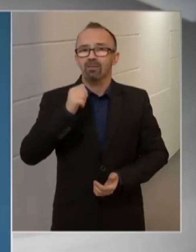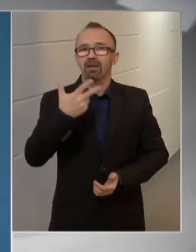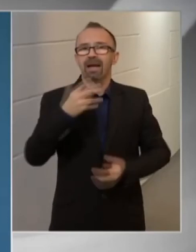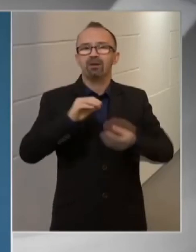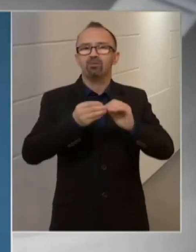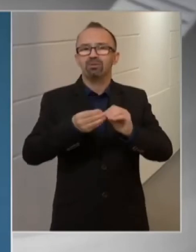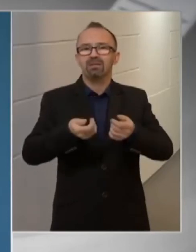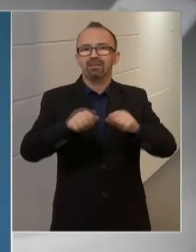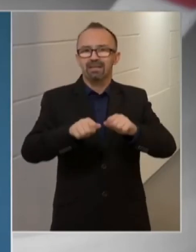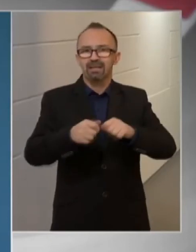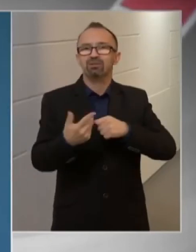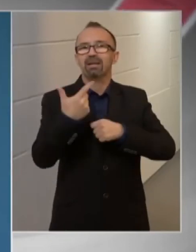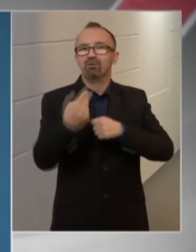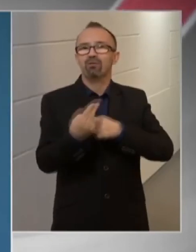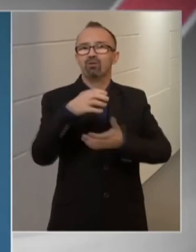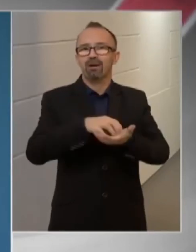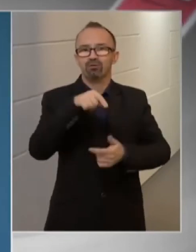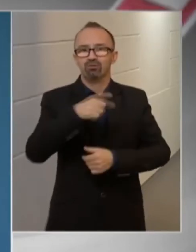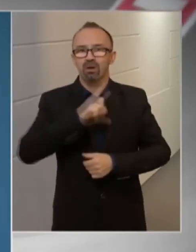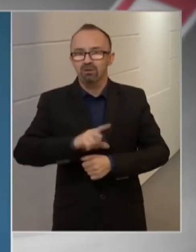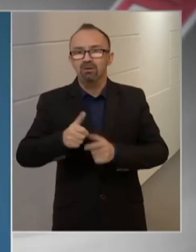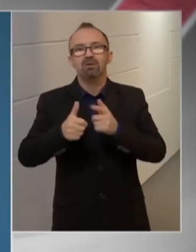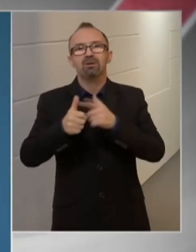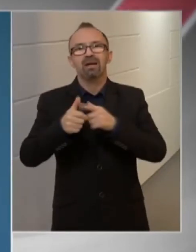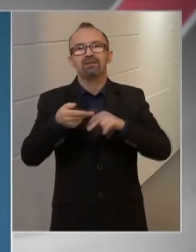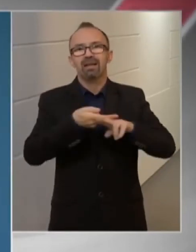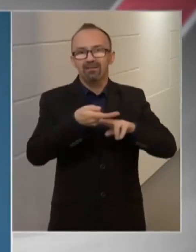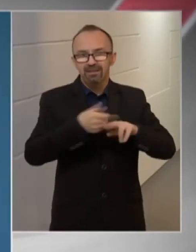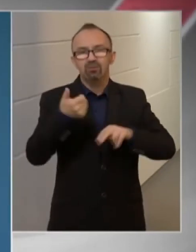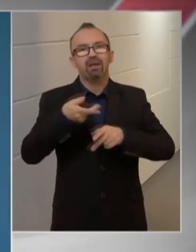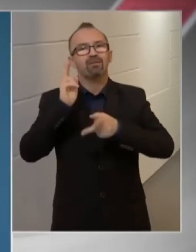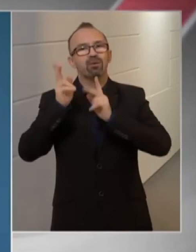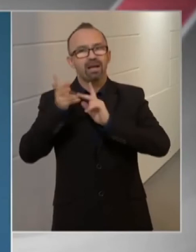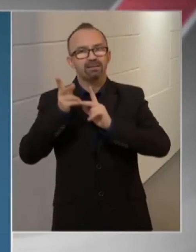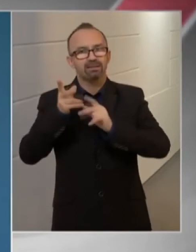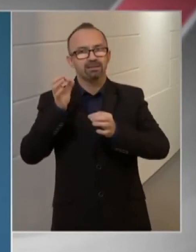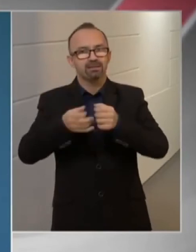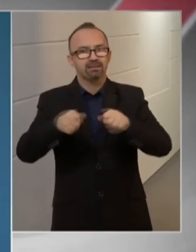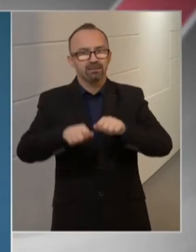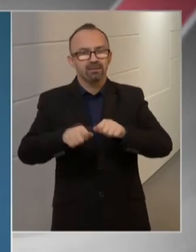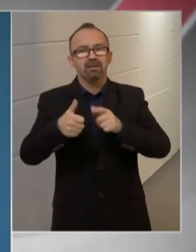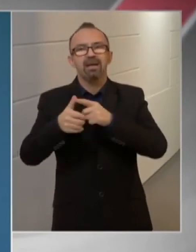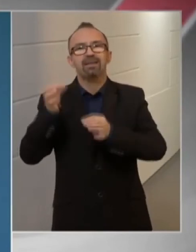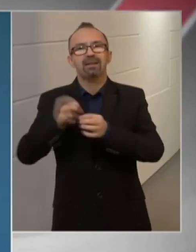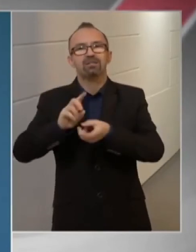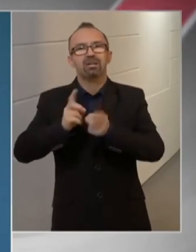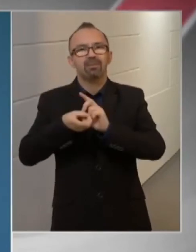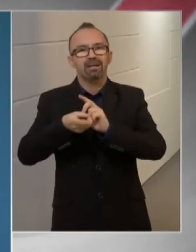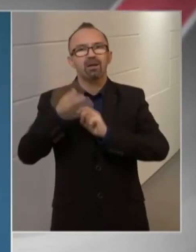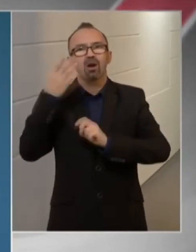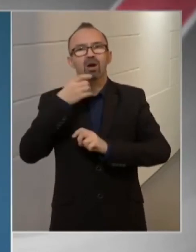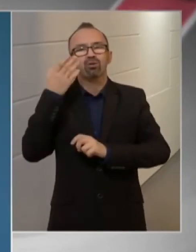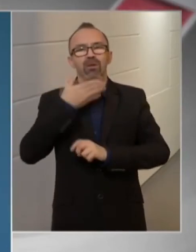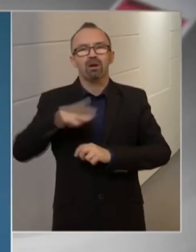üzletbezárásból kettő a főváros területén, egy kávézóban és egy fodászüzletben történt, egy esetben pedig a Hajdú